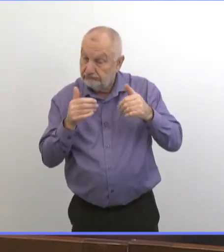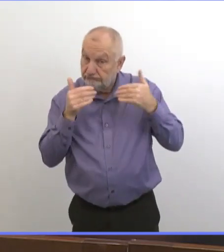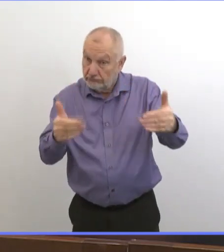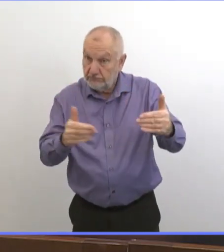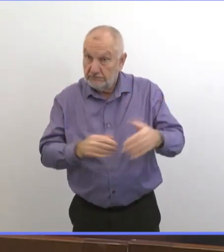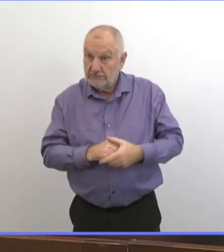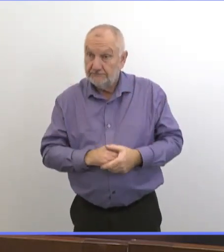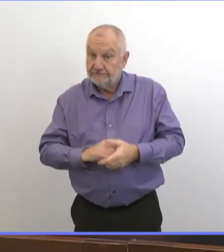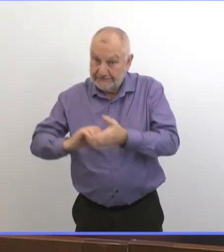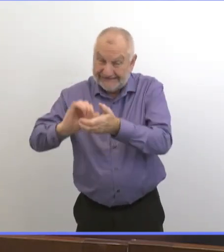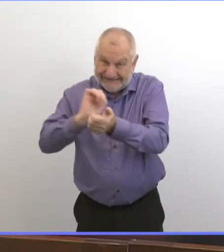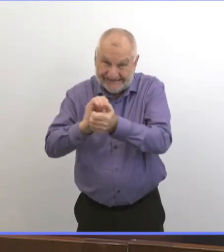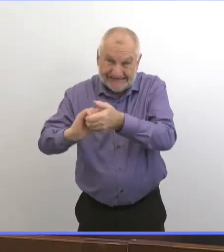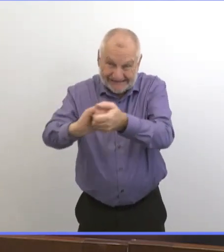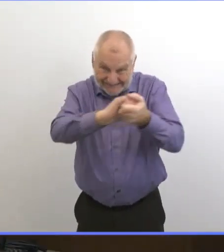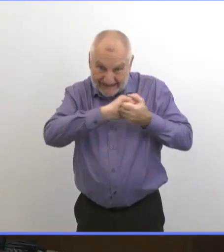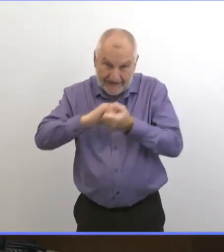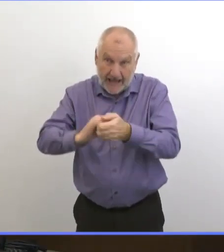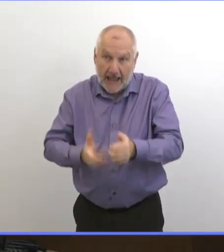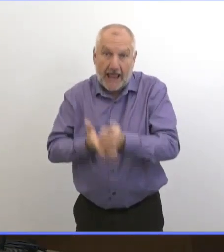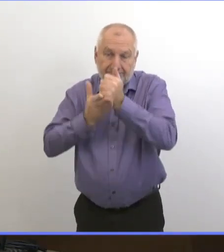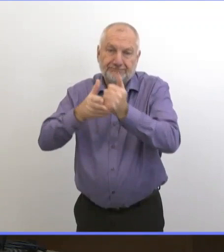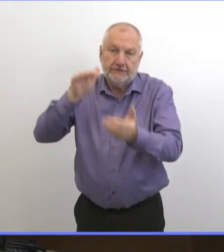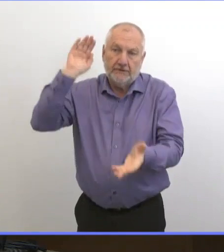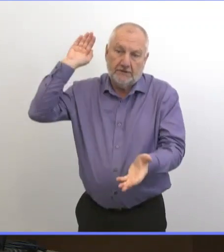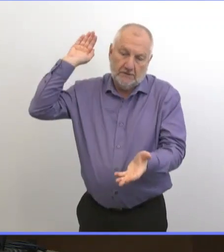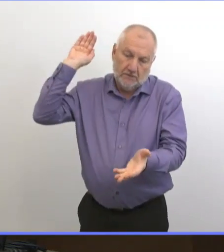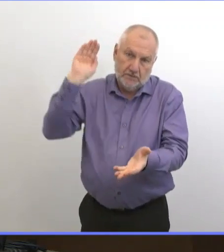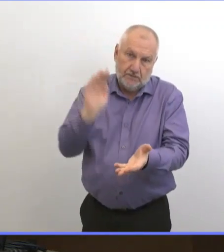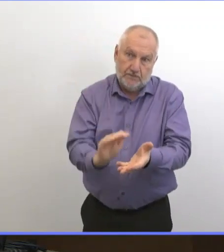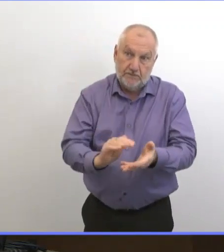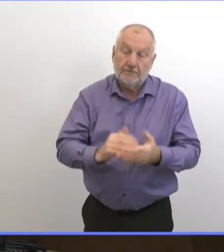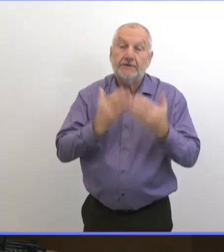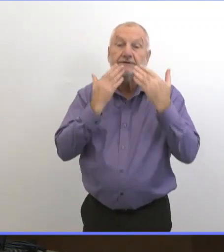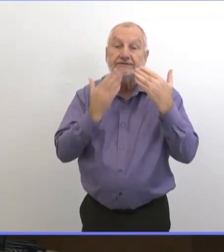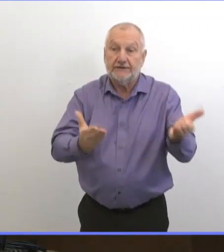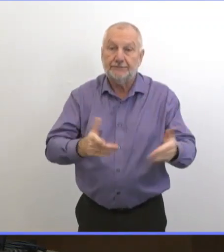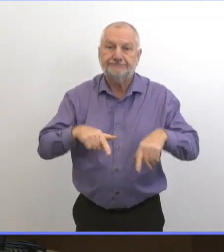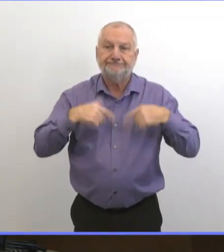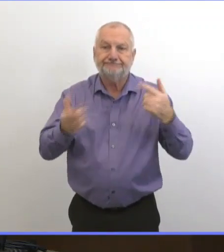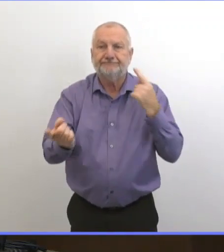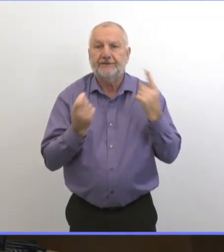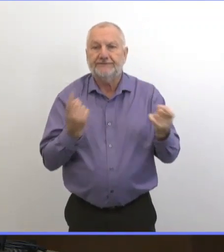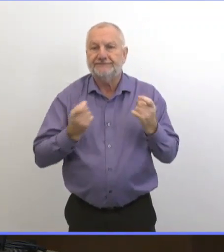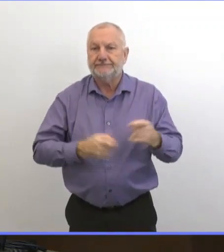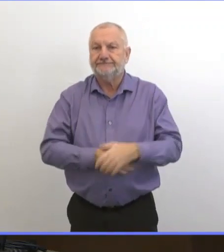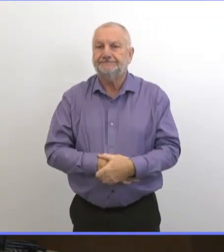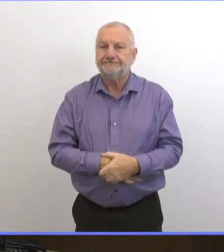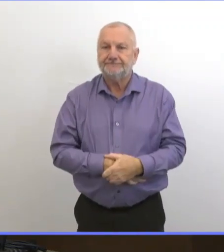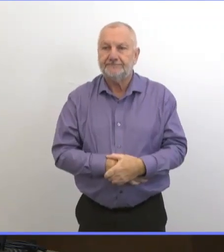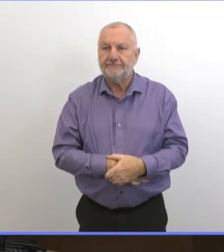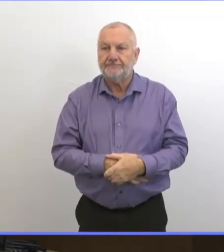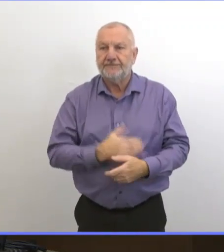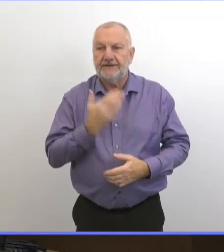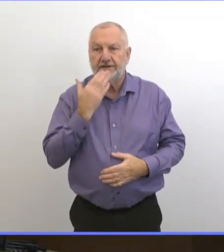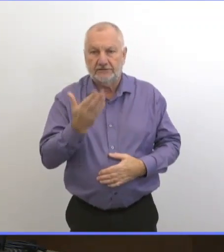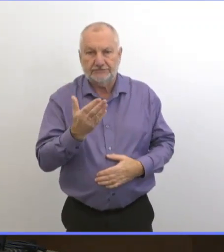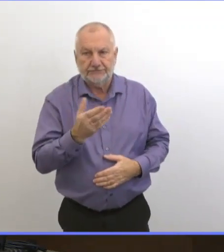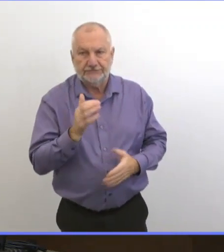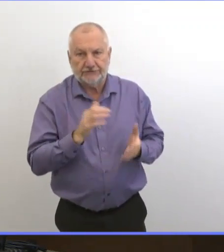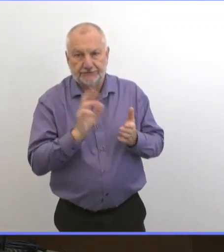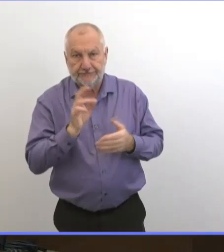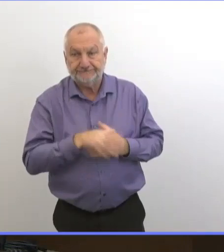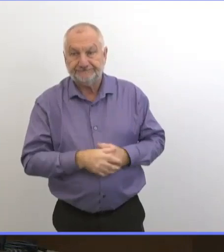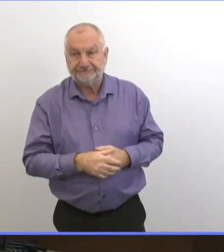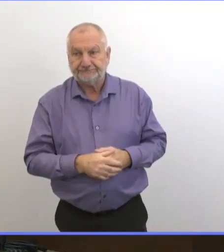Merci beaucoup. Et donc maintenant, je peux répondre aux questions. Merci docteur. Un rappel aux journalistes en ligne. Vous avez une question